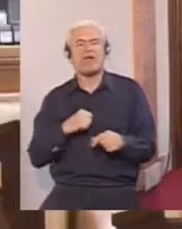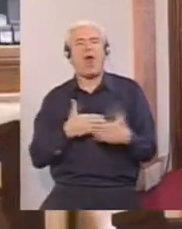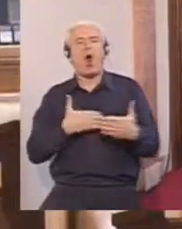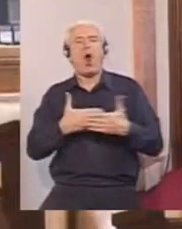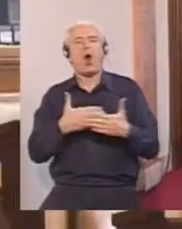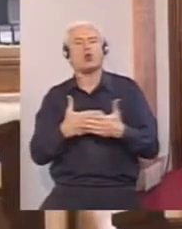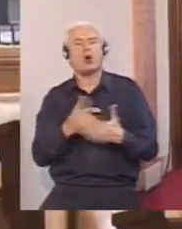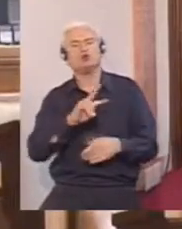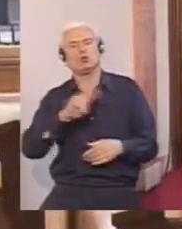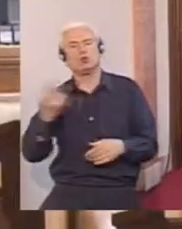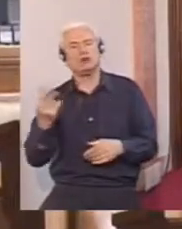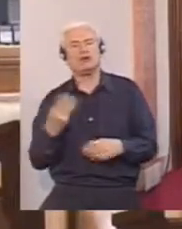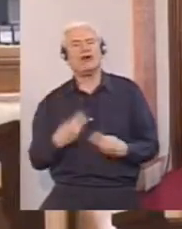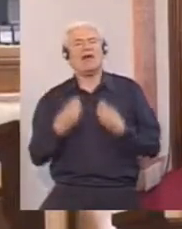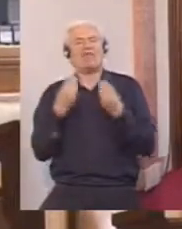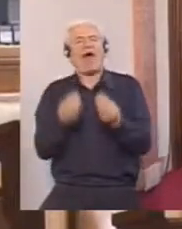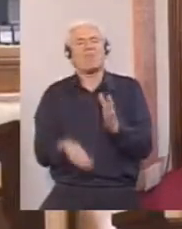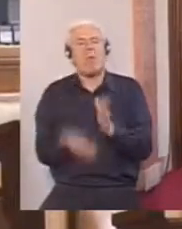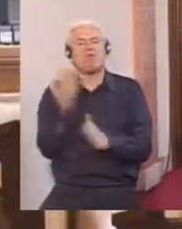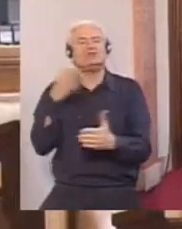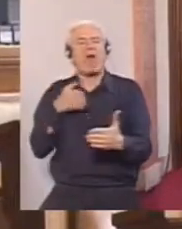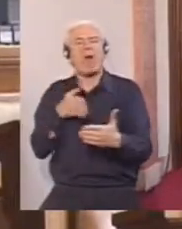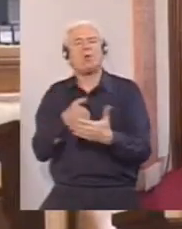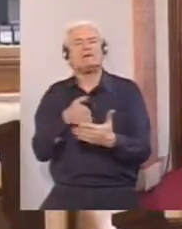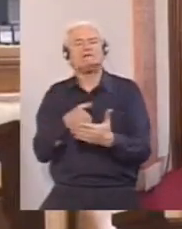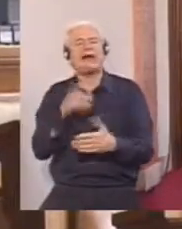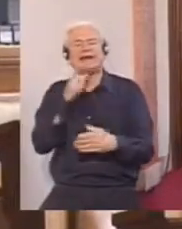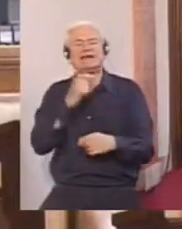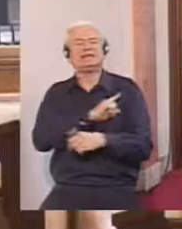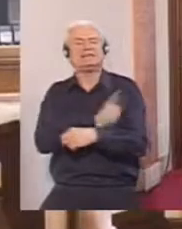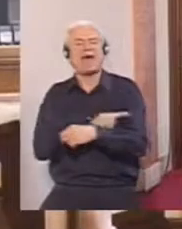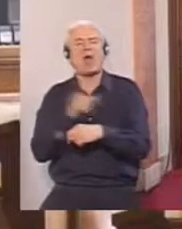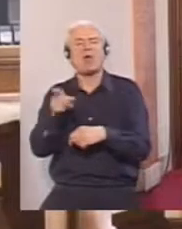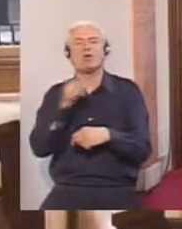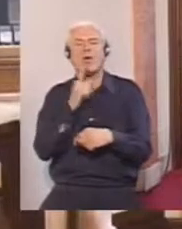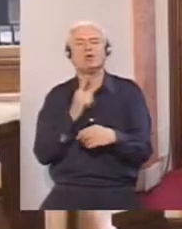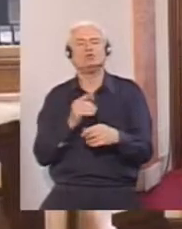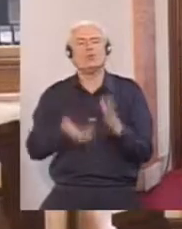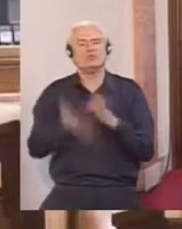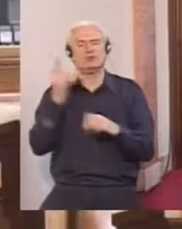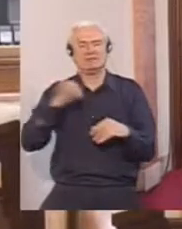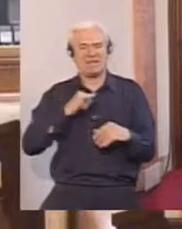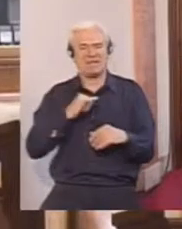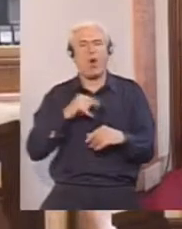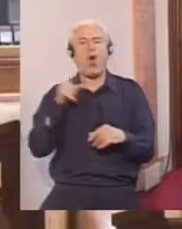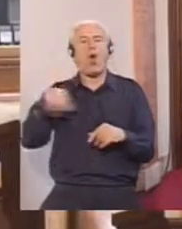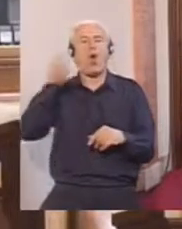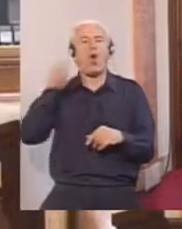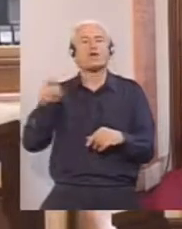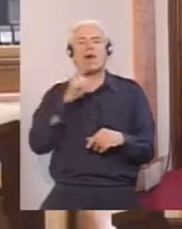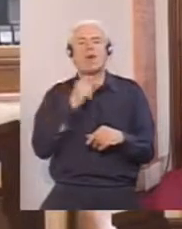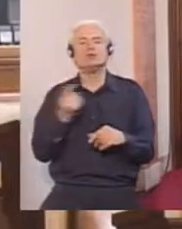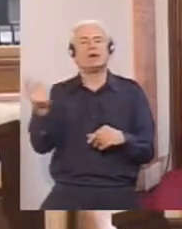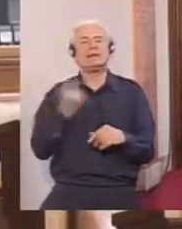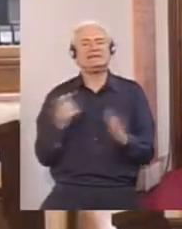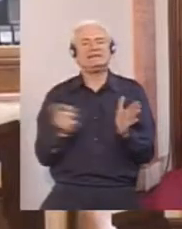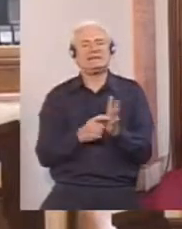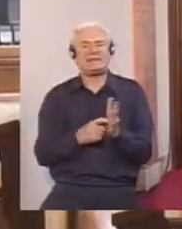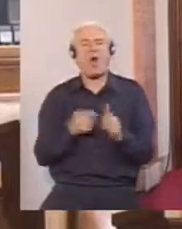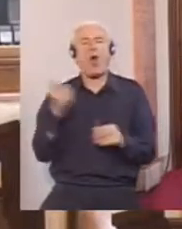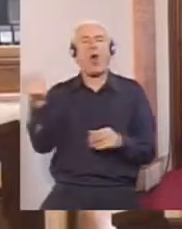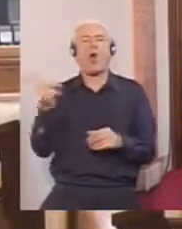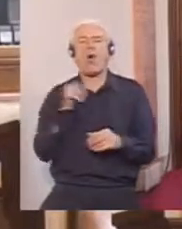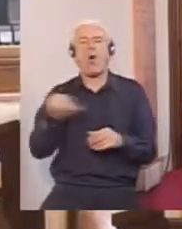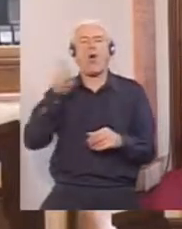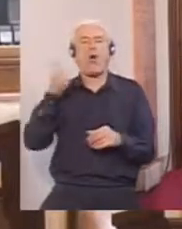drugačiji. Dajemo više utica i moći onima koji su zainteresovani. Onima koji su iz sindikata, onima koji